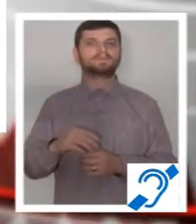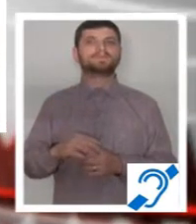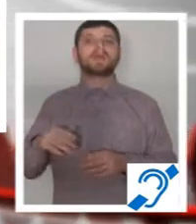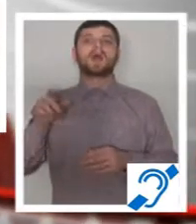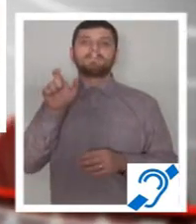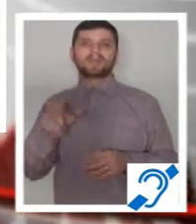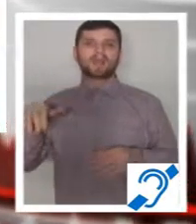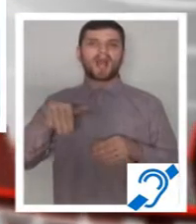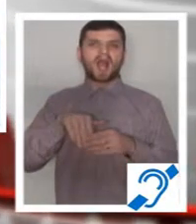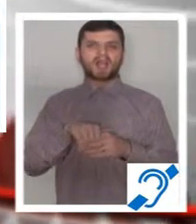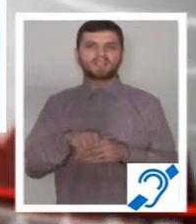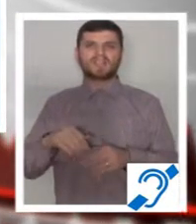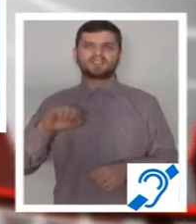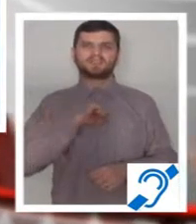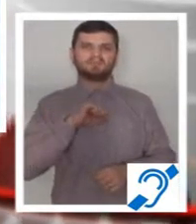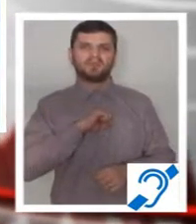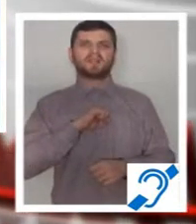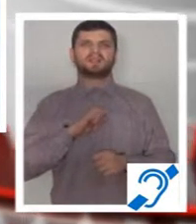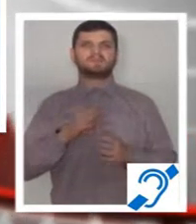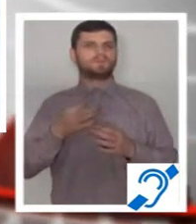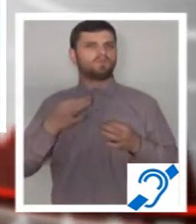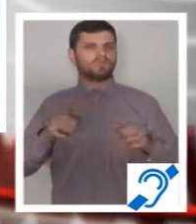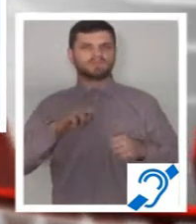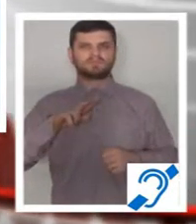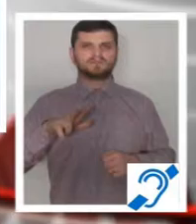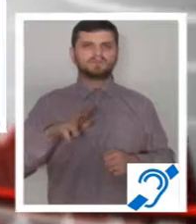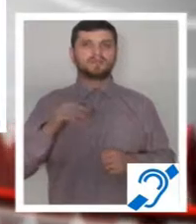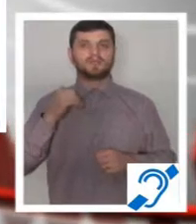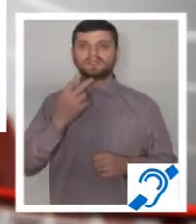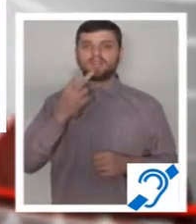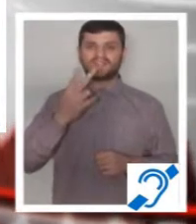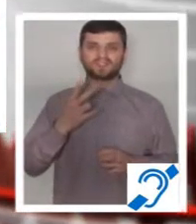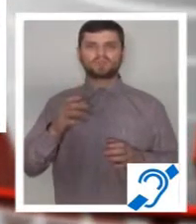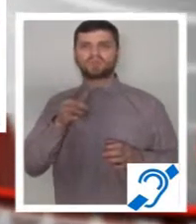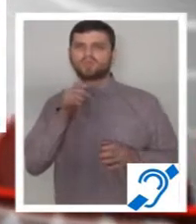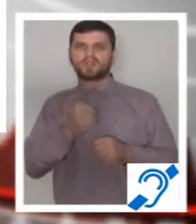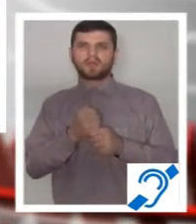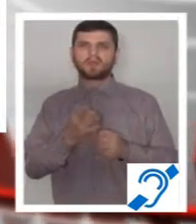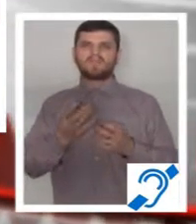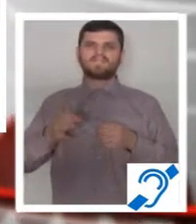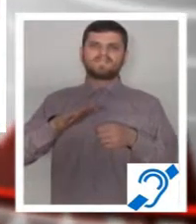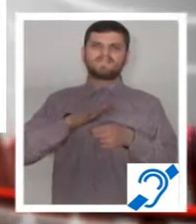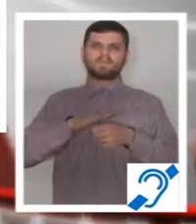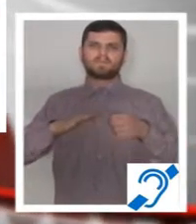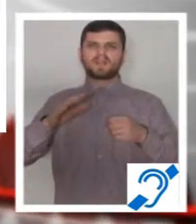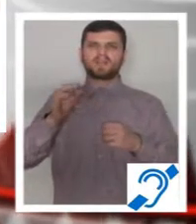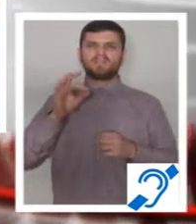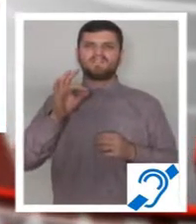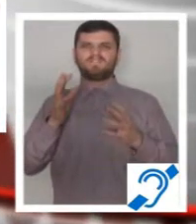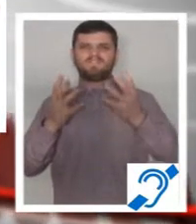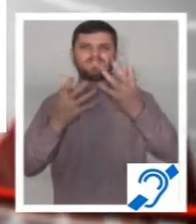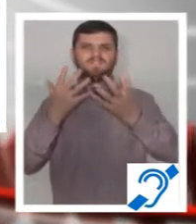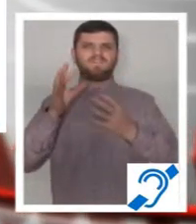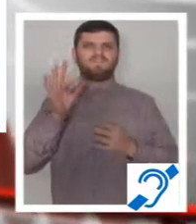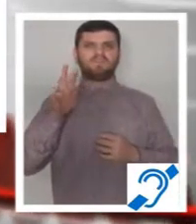mari fabrici de mezeluri din Arge s-au speriat cumplit când s-au trezit cu hala în care lucrau plină cu fum. Cei 38 de oameni care munceau în secția respectivă